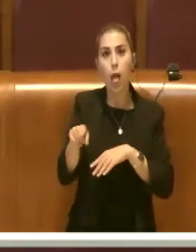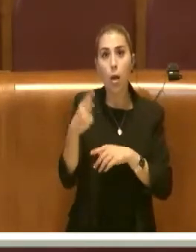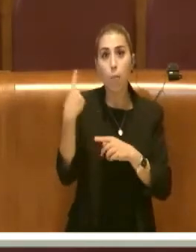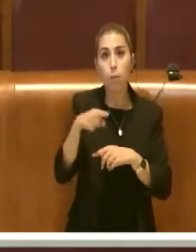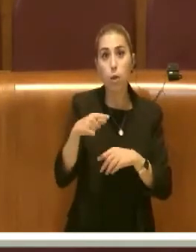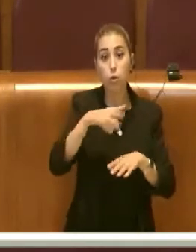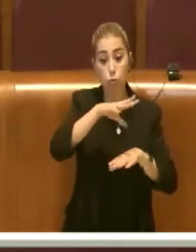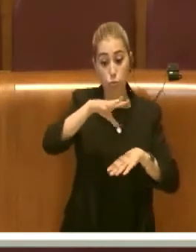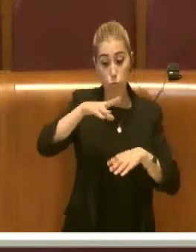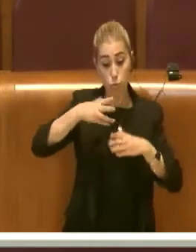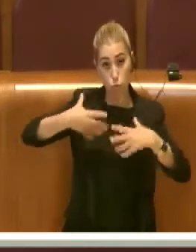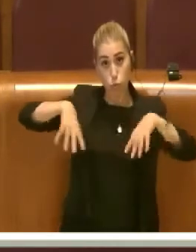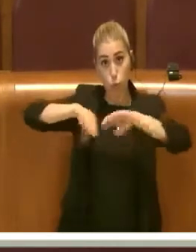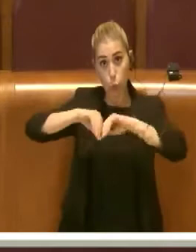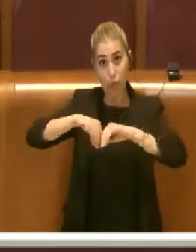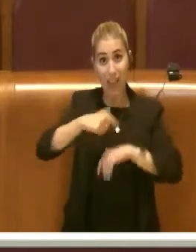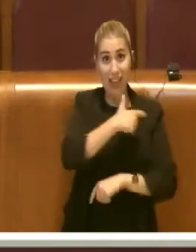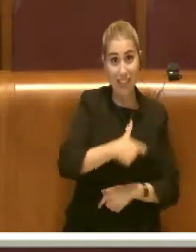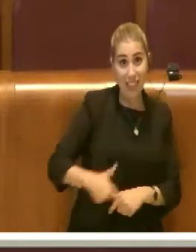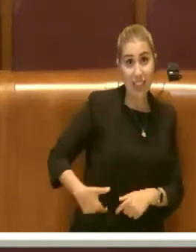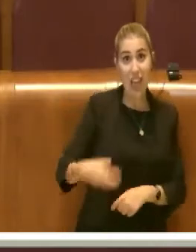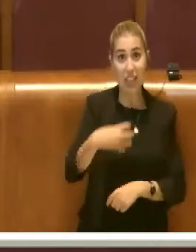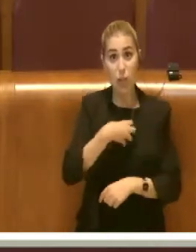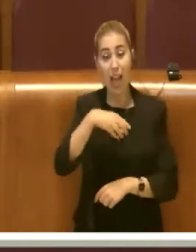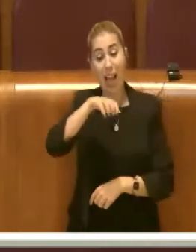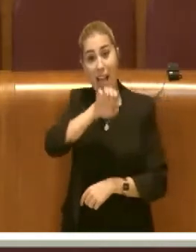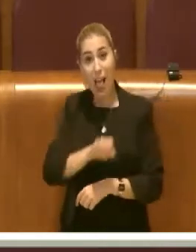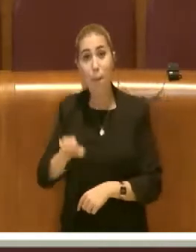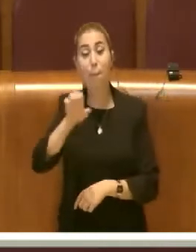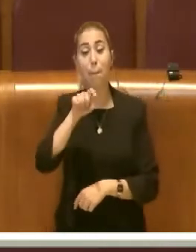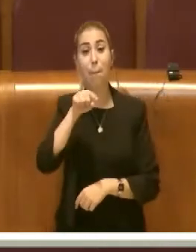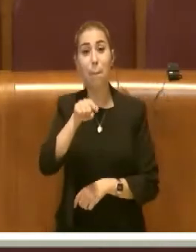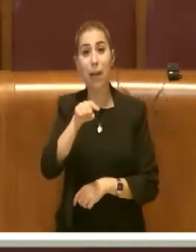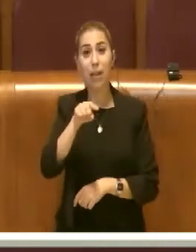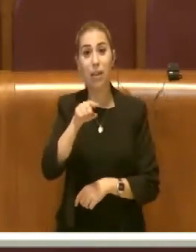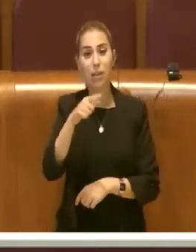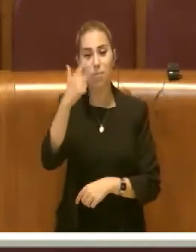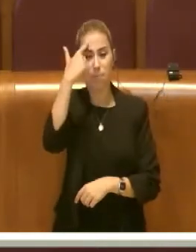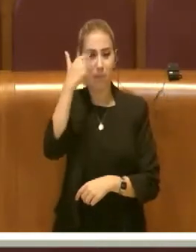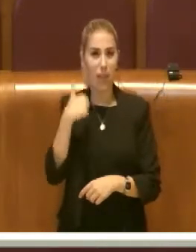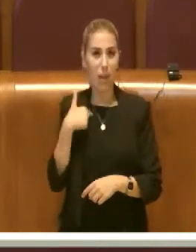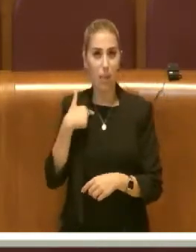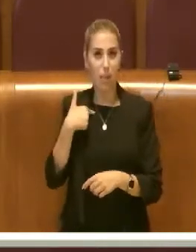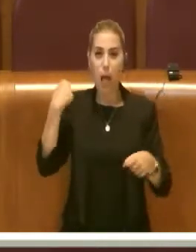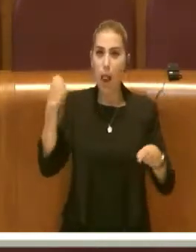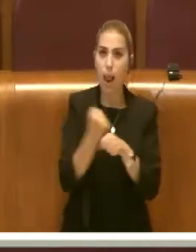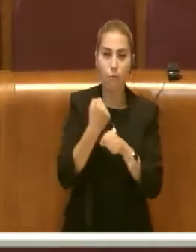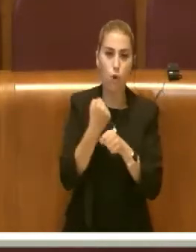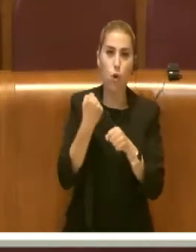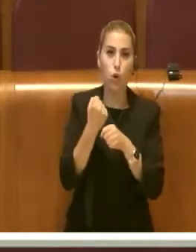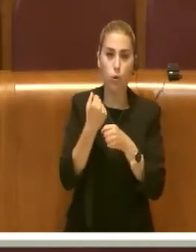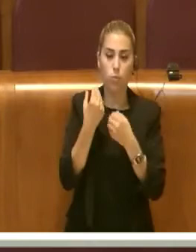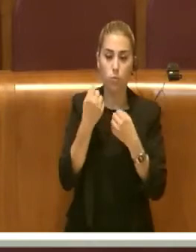giunta, la sindaca, l'assessore Lemmetti, secondo me facendo veramente un ottimo lavoro,